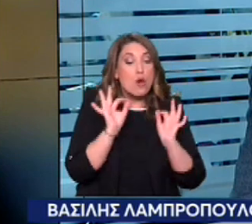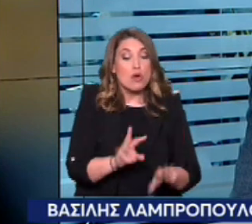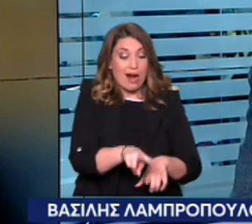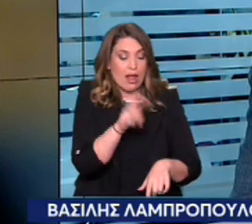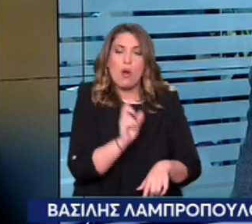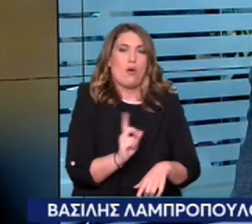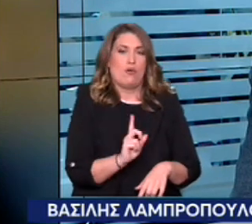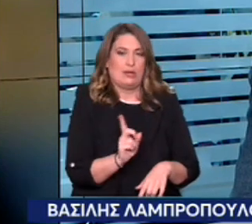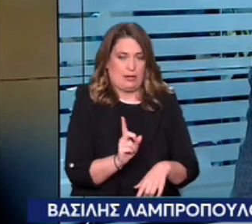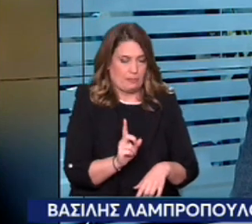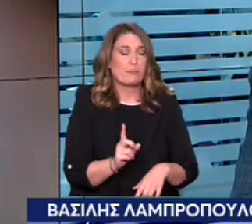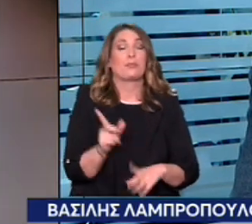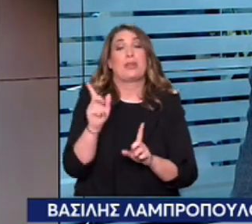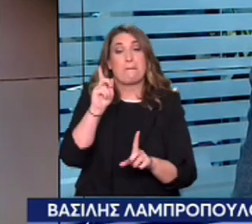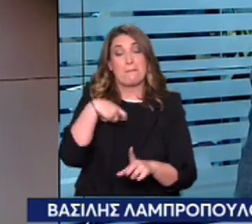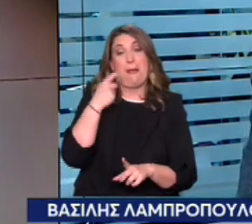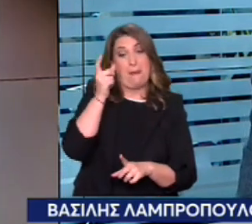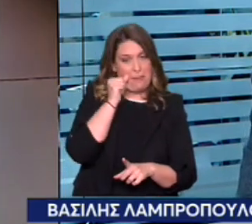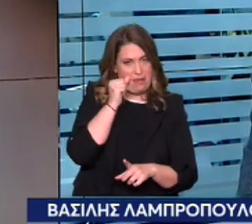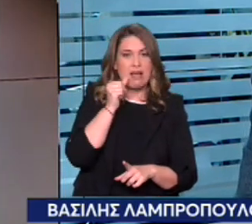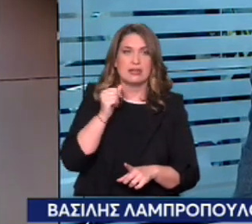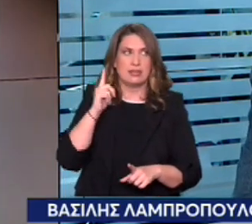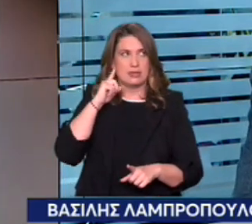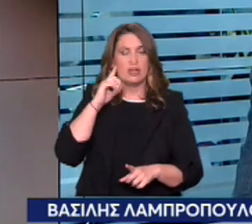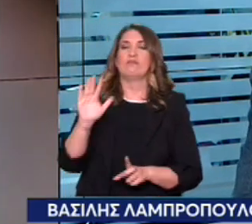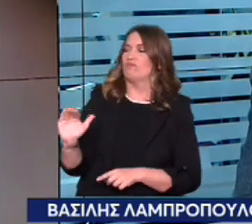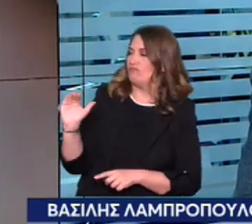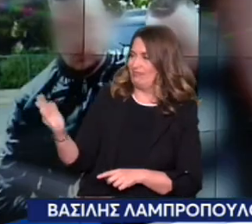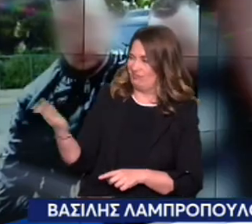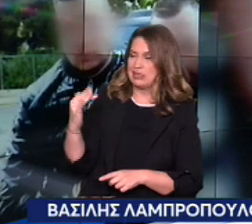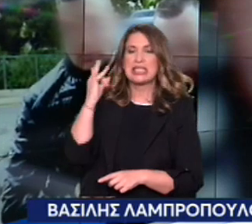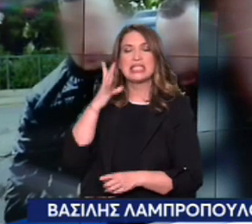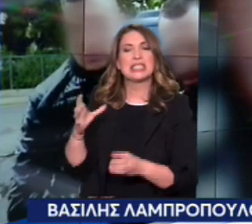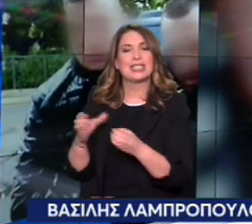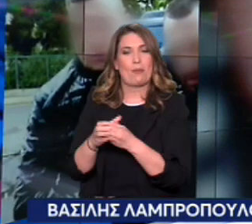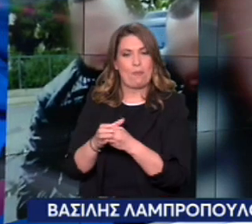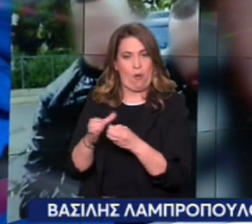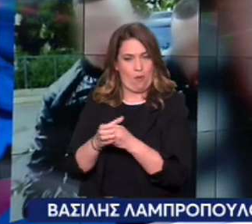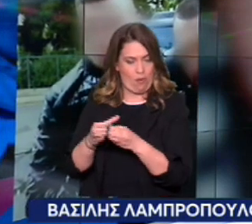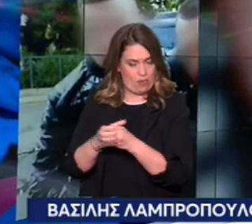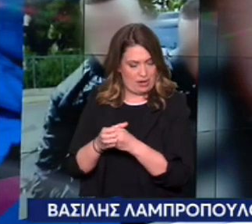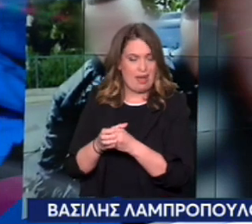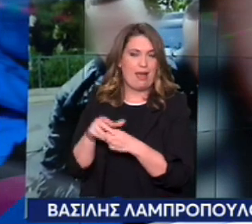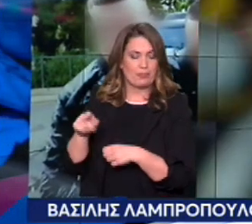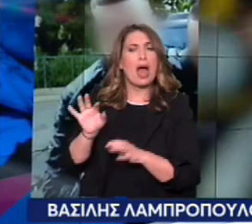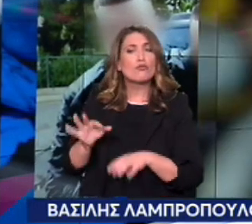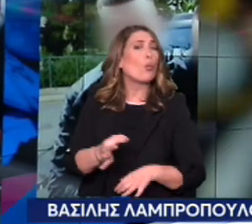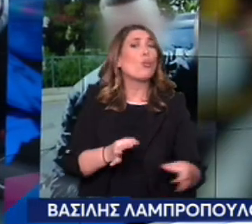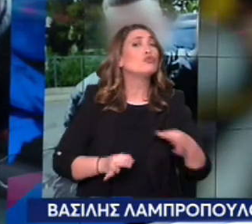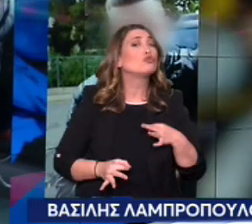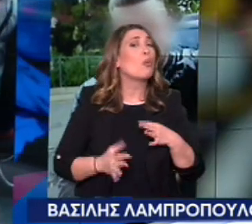παιδιού κάλεσαν τους συγκεκριμένους αλλοδαπούς, όπως υποστηρίζουν οι ίδιοι τώρα στην αστυνομία μέσω κάποιων εκπροσώπων τους, να